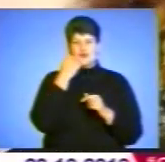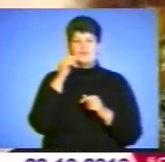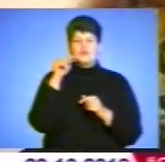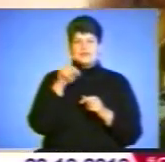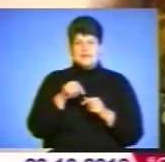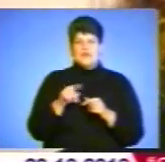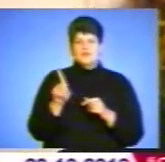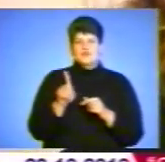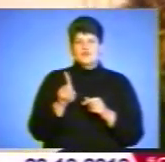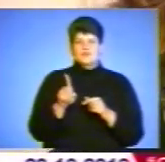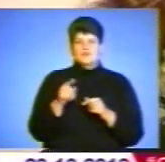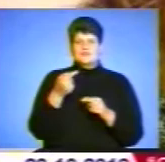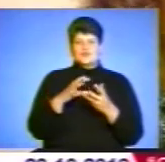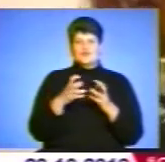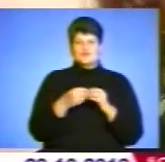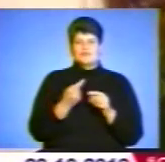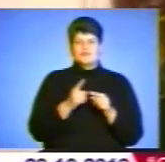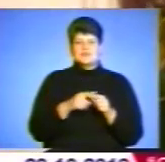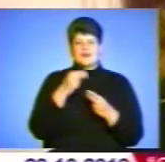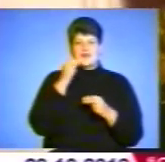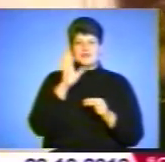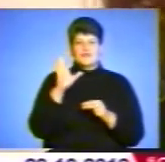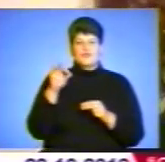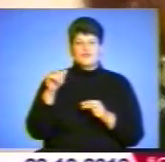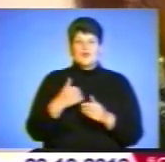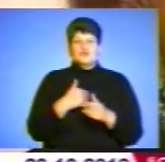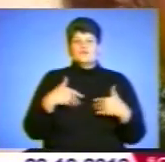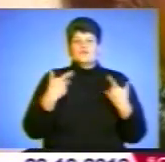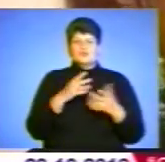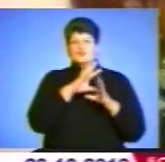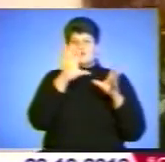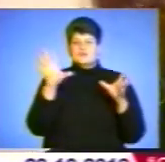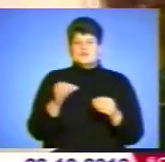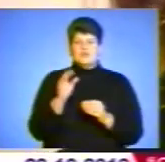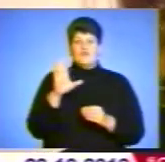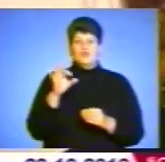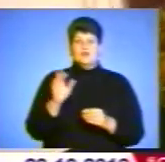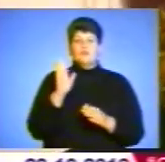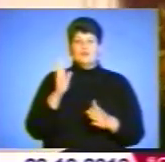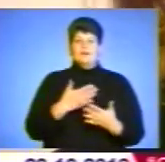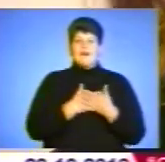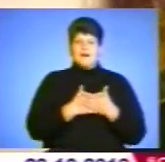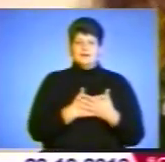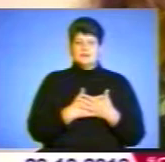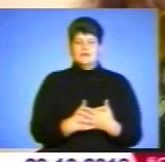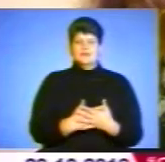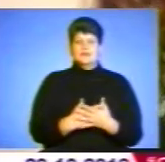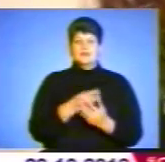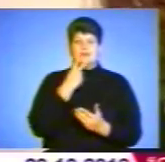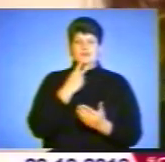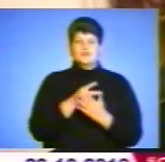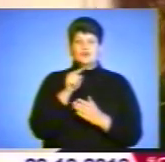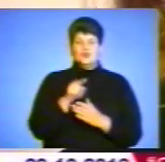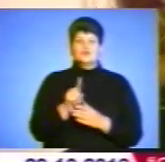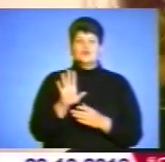з такою сумою це найкращі волонтери. Хочу звернутися до всіх волонтерів, бути активнішими. Зважаючи на те, що я в той